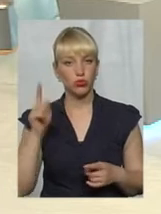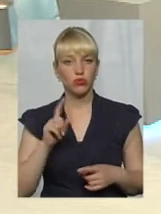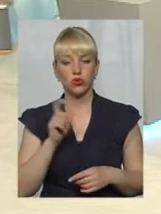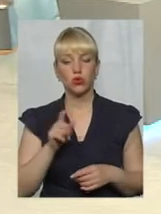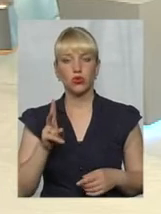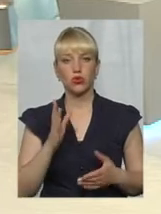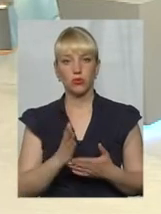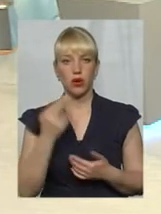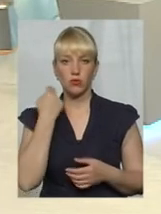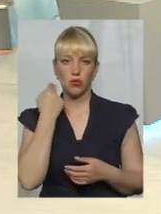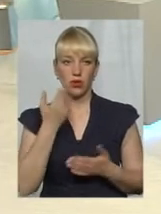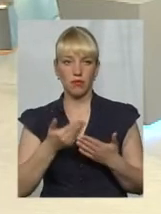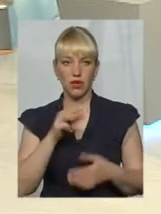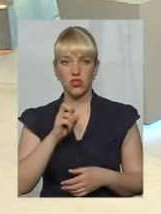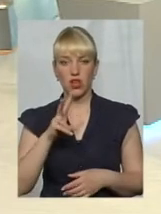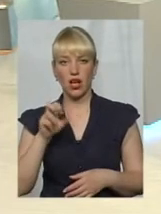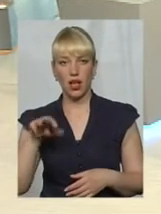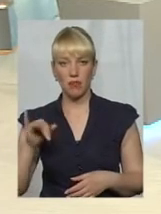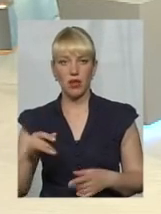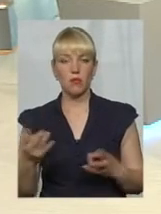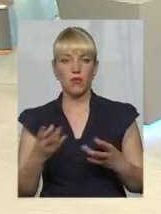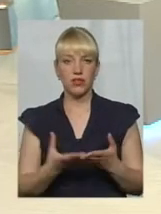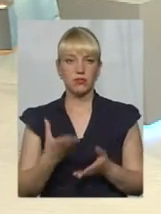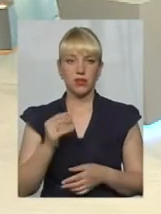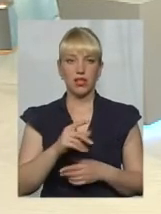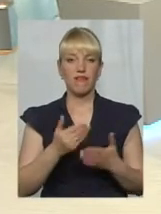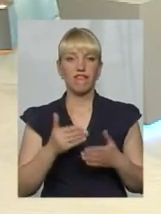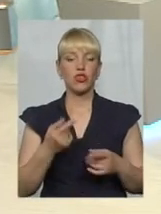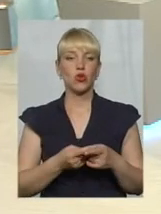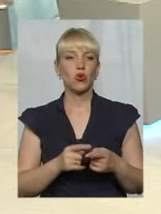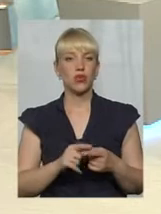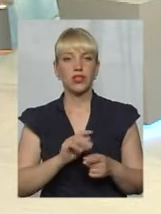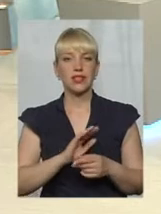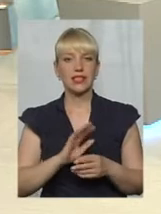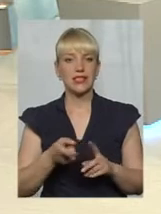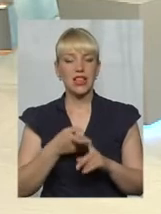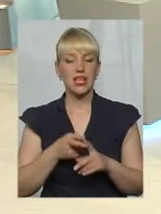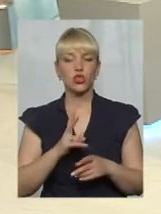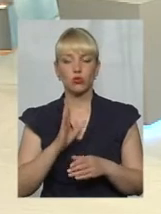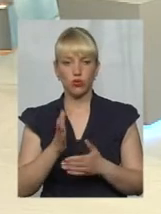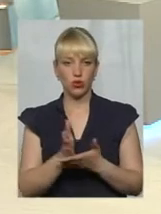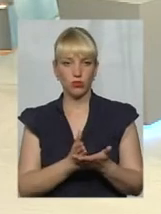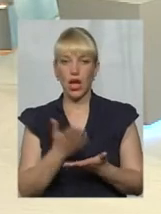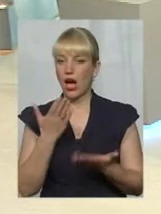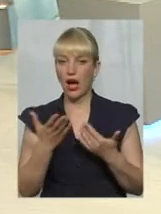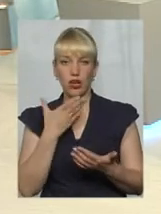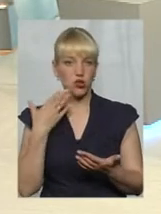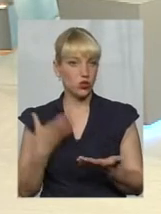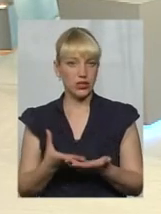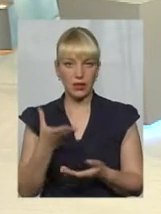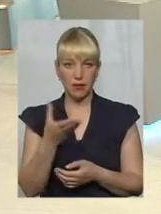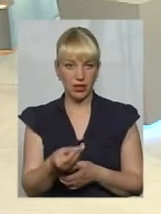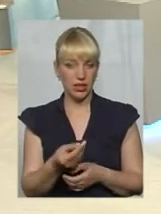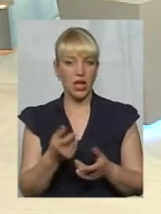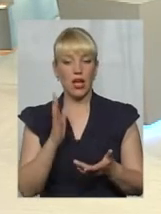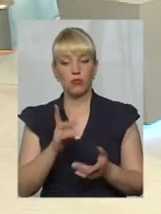перед жеками, все одно мають їх сплатити, незалежно від того, хто потім буде обслуговувати. То в мене таке питання, що буде, якщо вони сплатять, і перейдуть